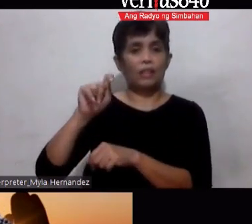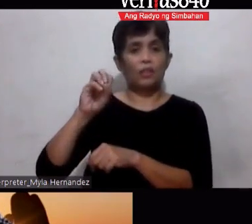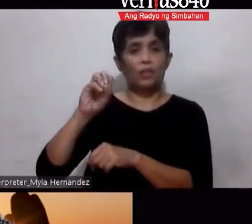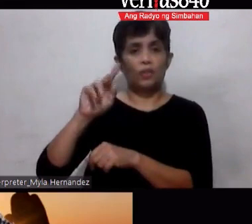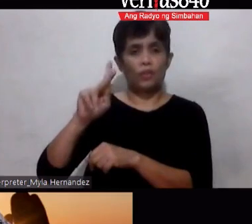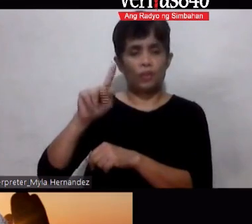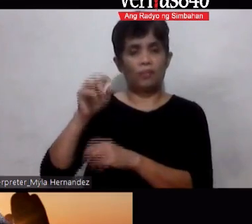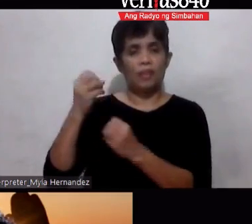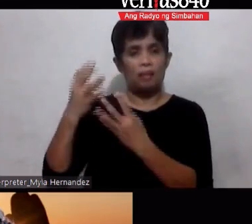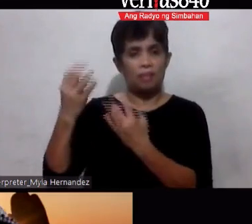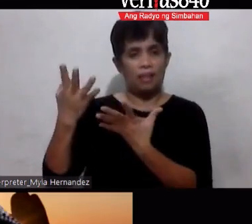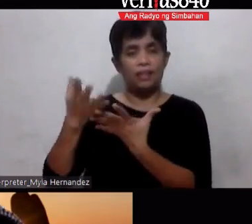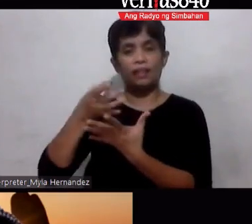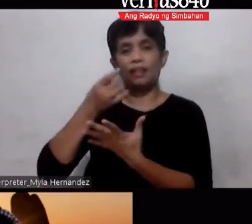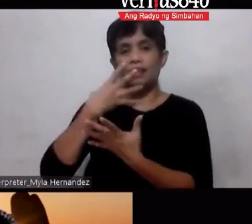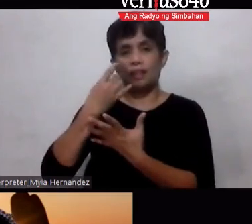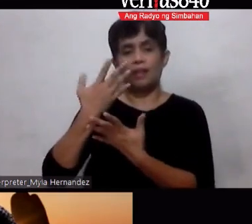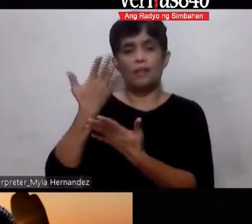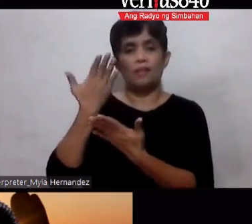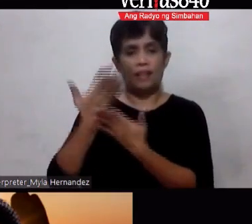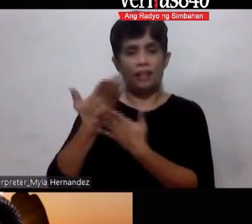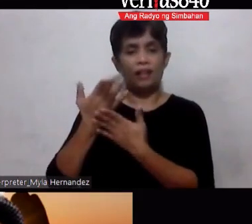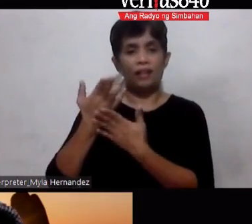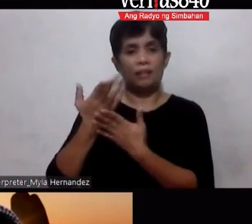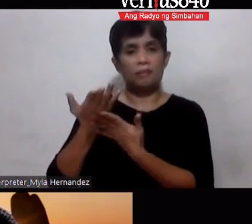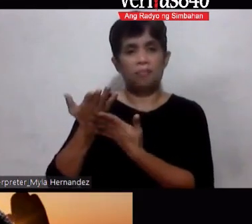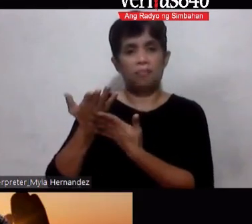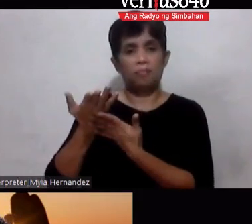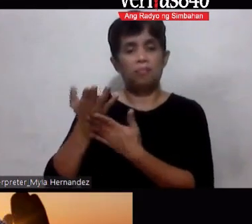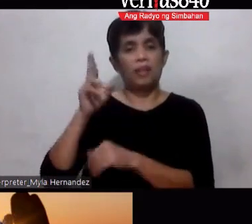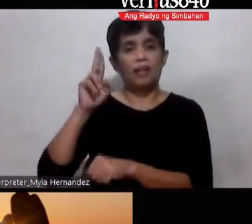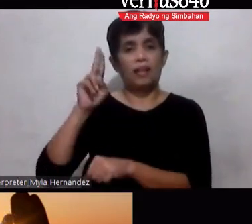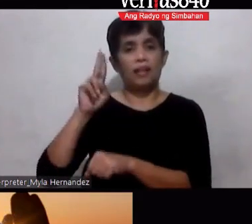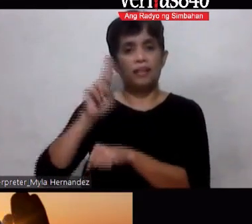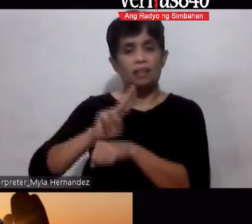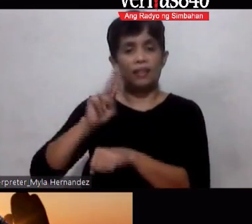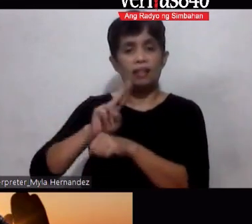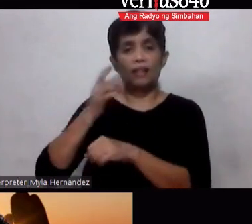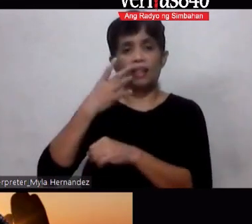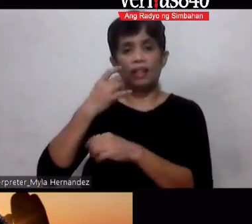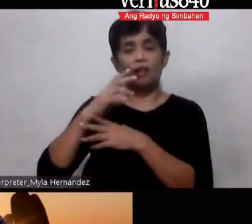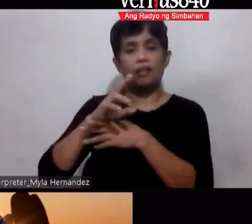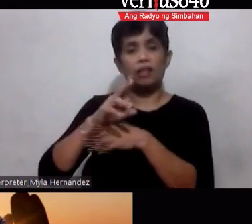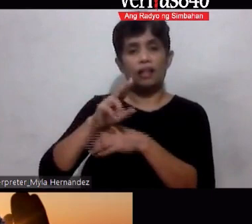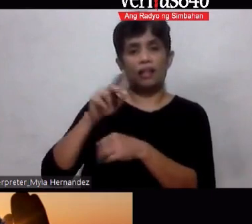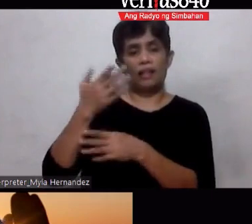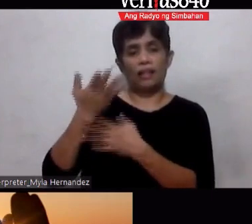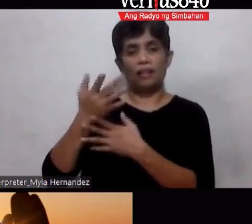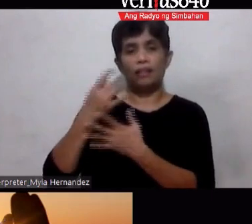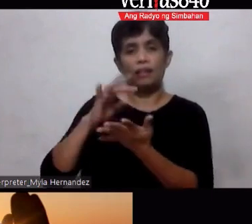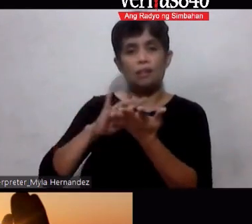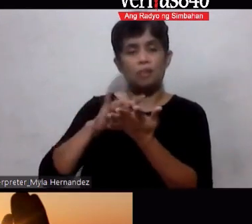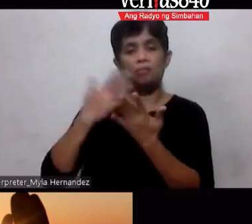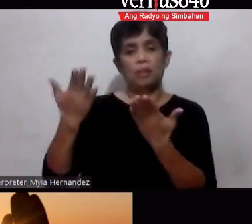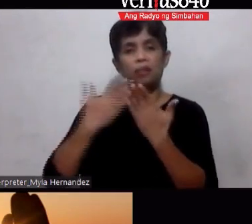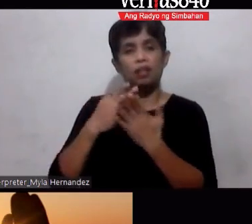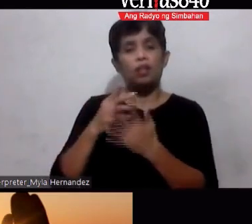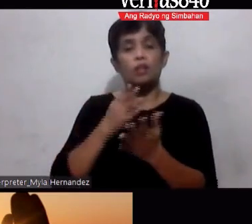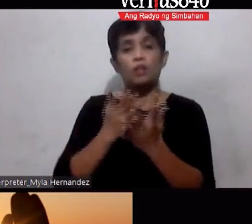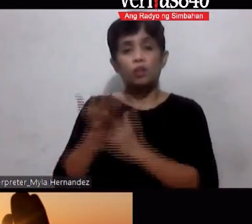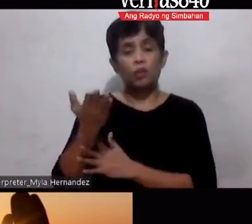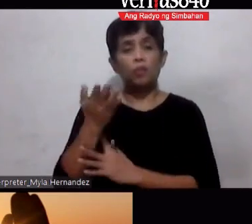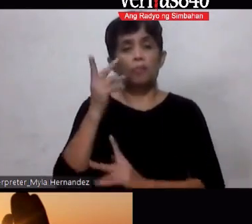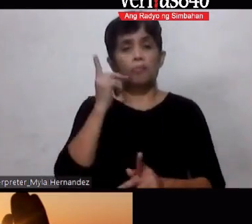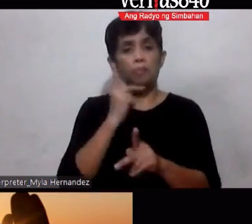-normal ang kanyang blood sugar maybe through exercise maybe through proper diet and maybe through Ampalaya Plus